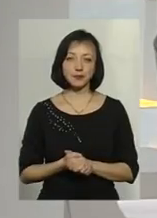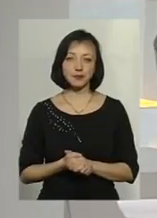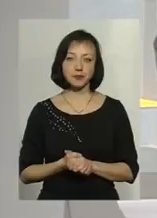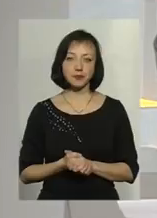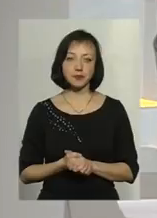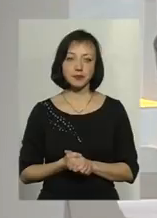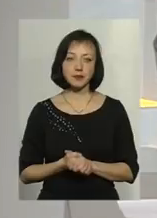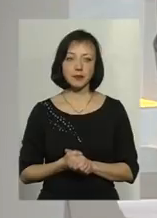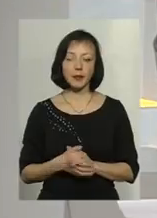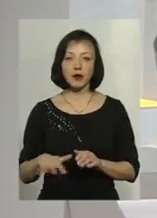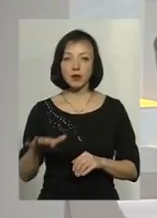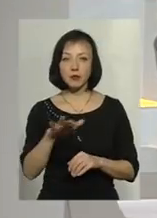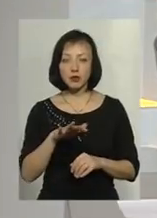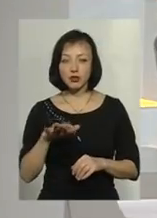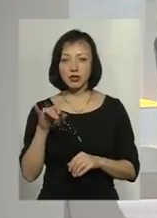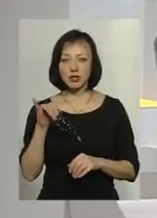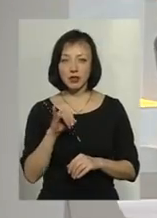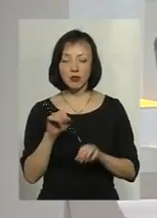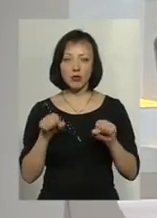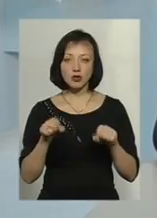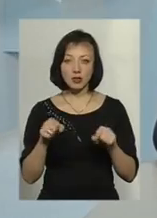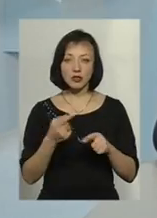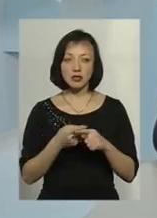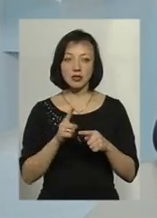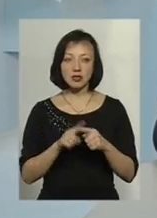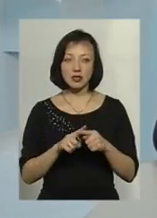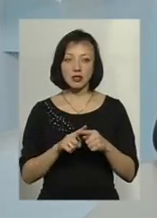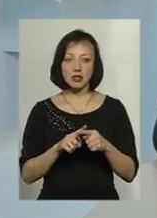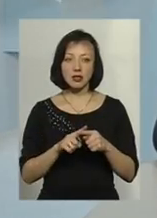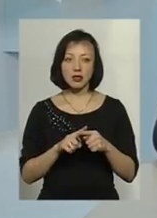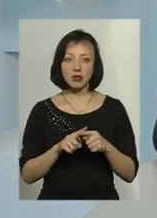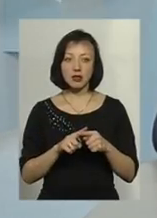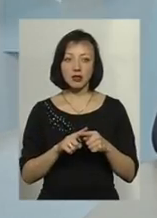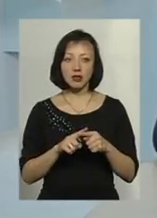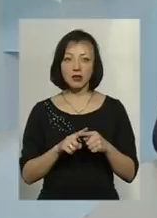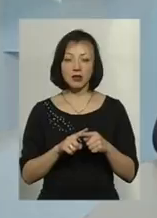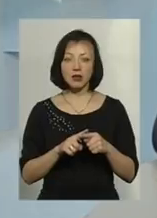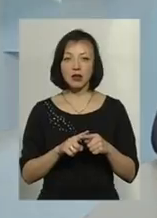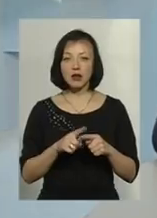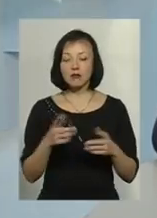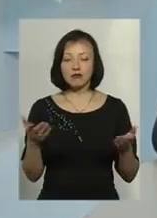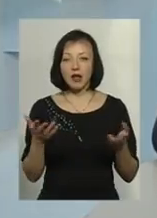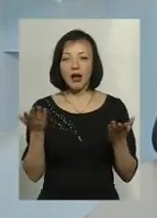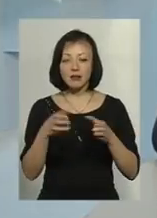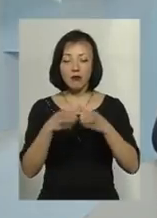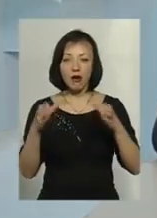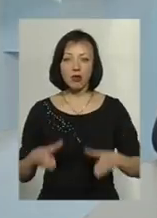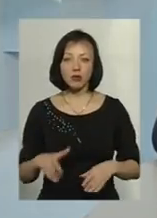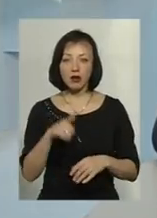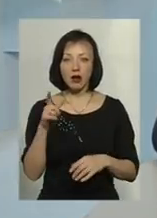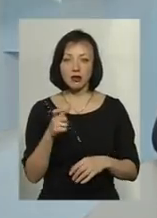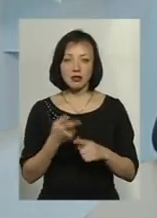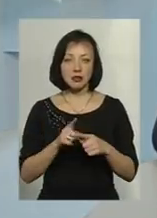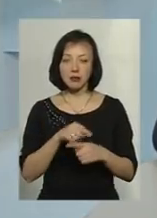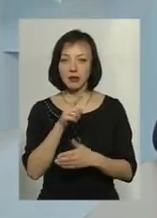потрапив туди в приміщення. І, мовірніше, все, що він або був перелитий, або був дефектний балон там. Ми цим